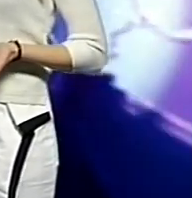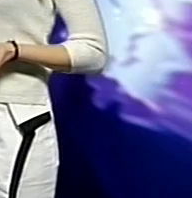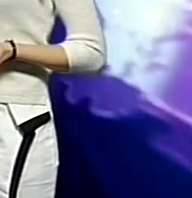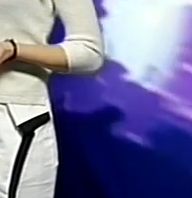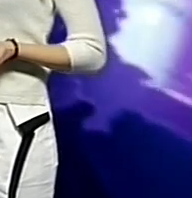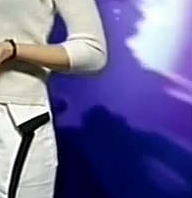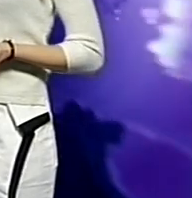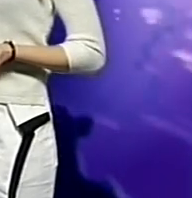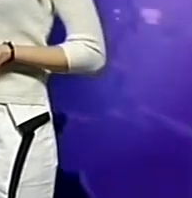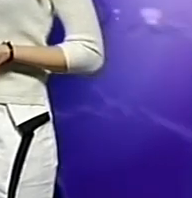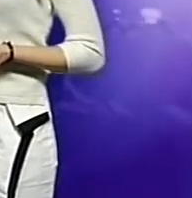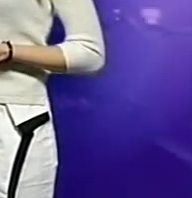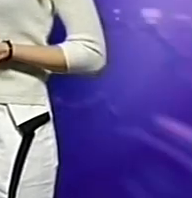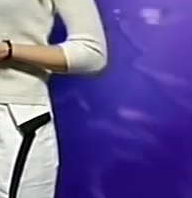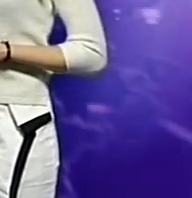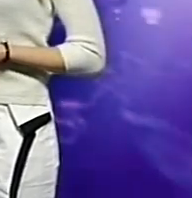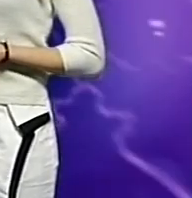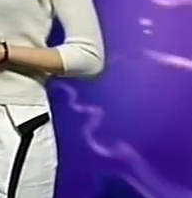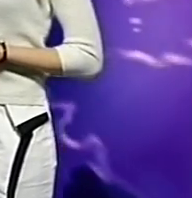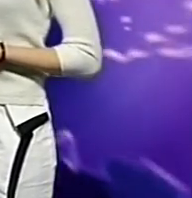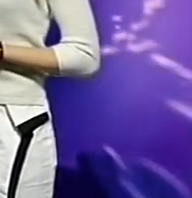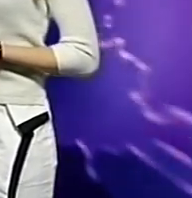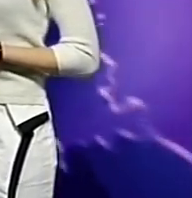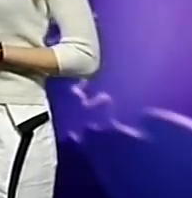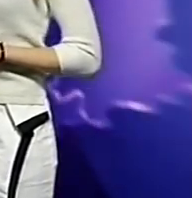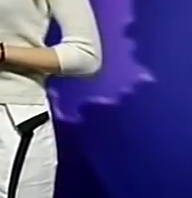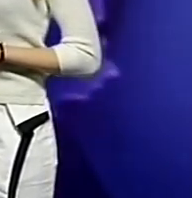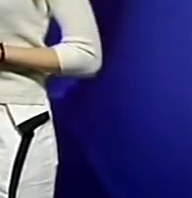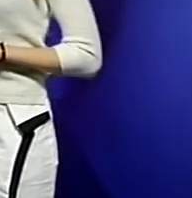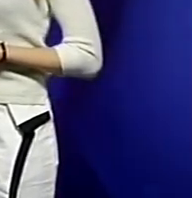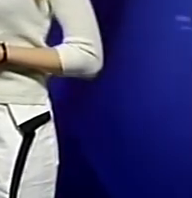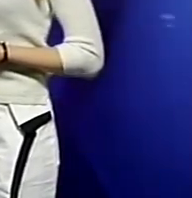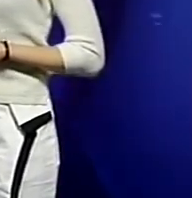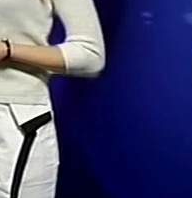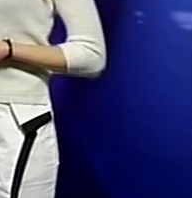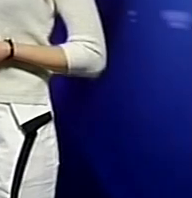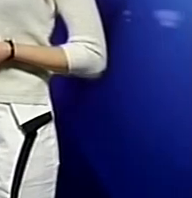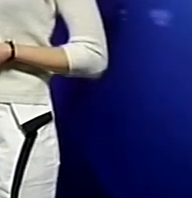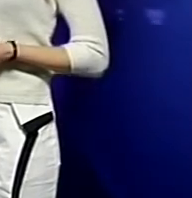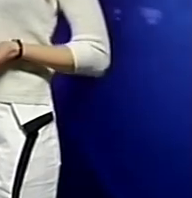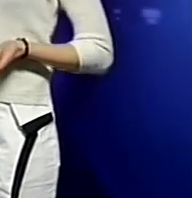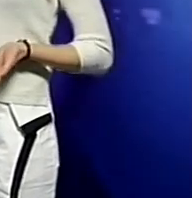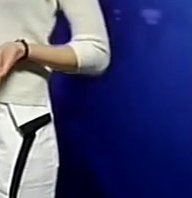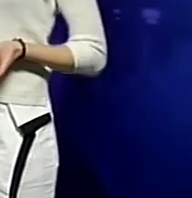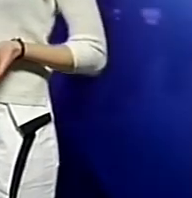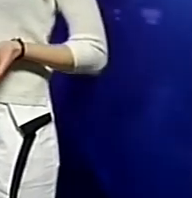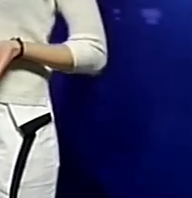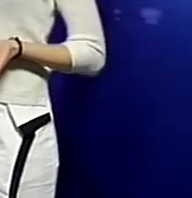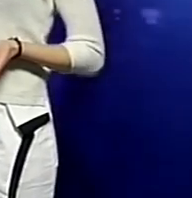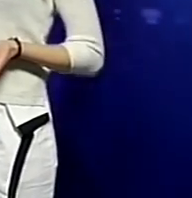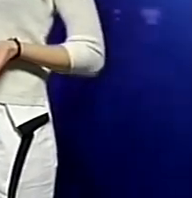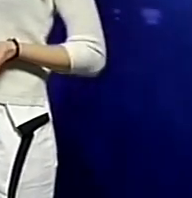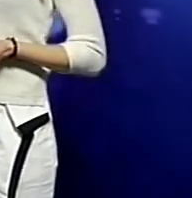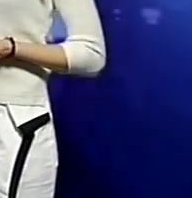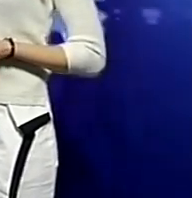Температура повітря по області вночі від 0 до мінус 2, в день від мінус 1 до плюс 2 градусів тепла. Температура повітря по